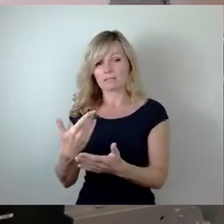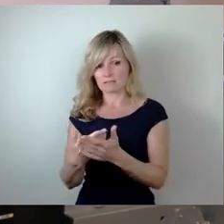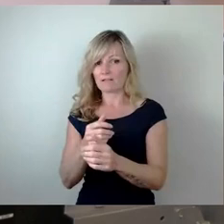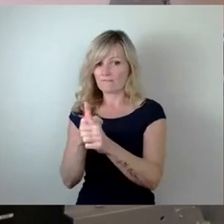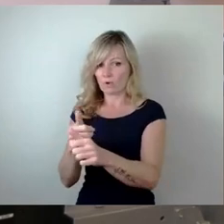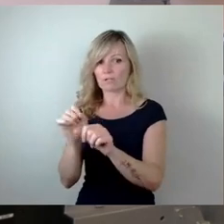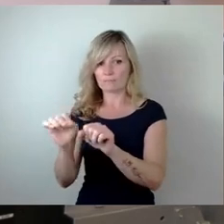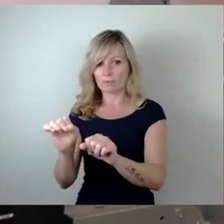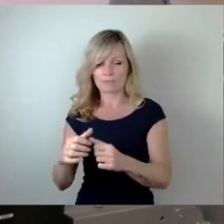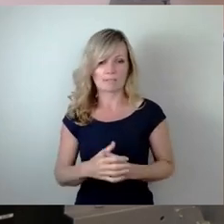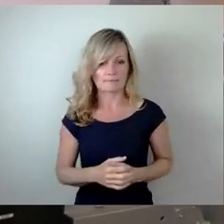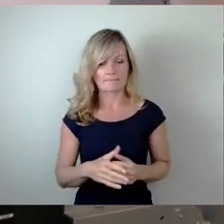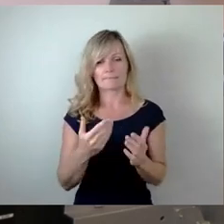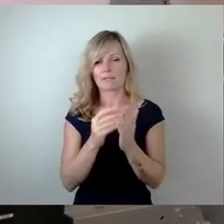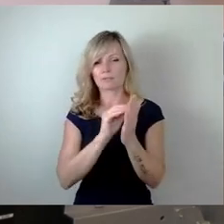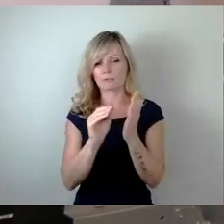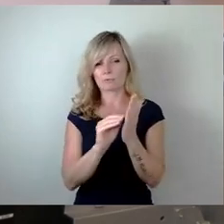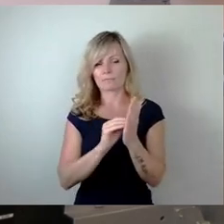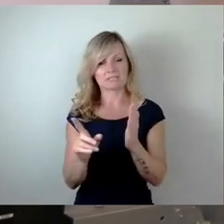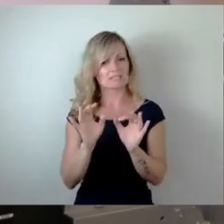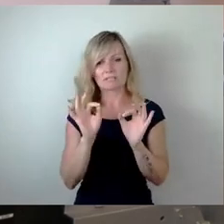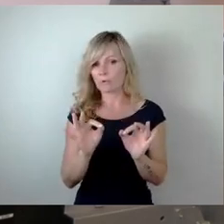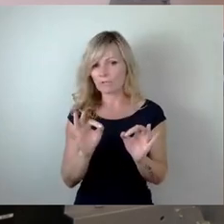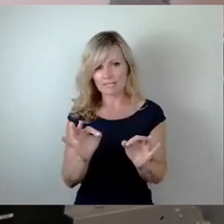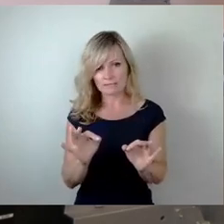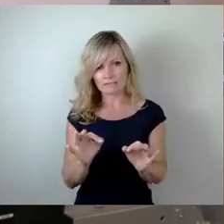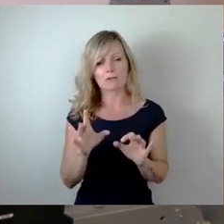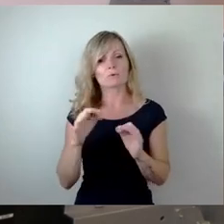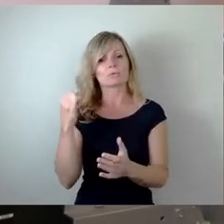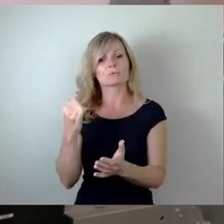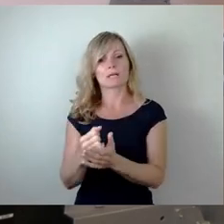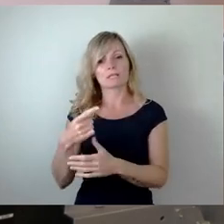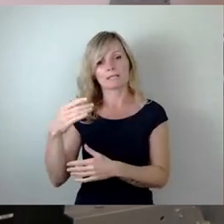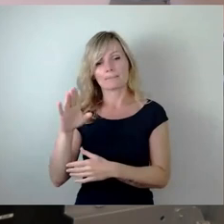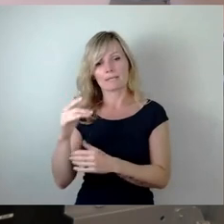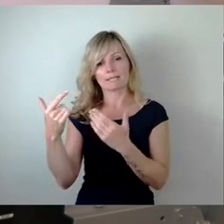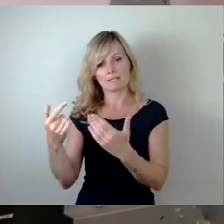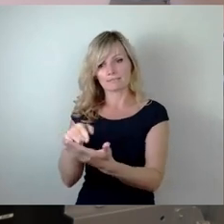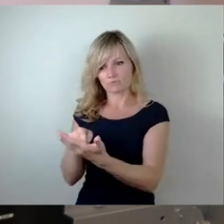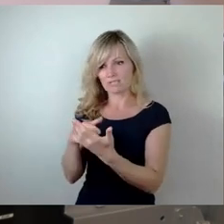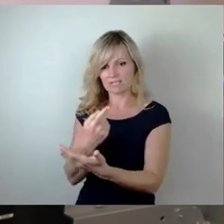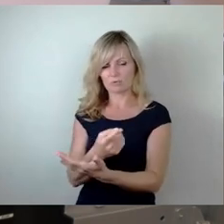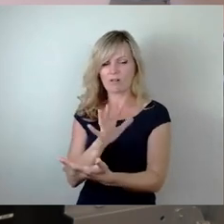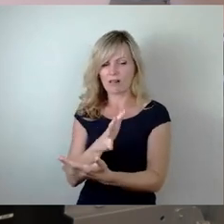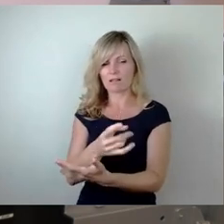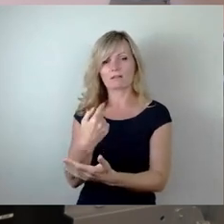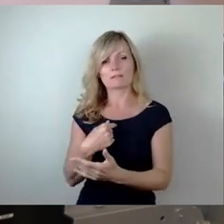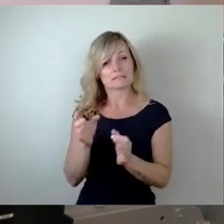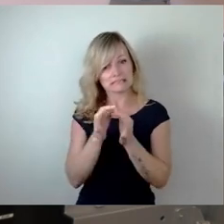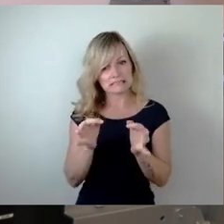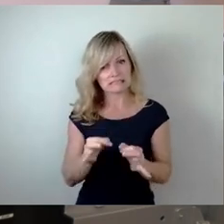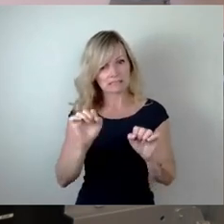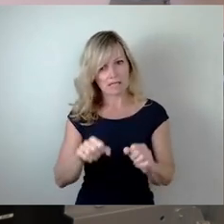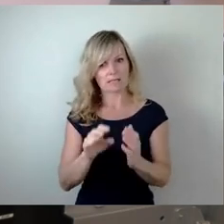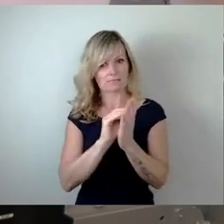Wenn diese Dokumente zu unkonkret sind, wie in einem Gutachten das GB7 unterstellt wird, dann wären sie zu präzisieren. Ich verweise